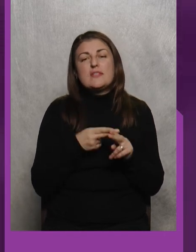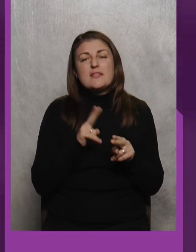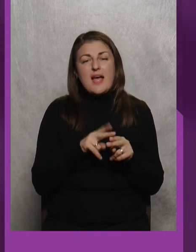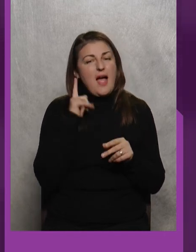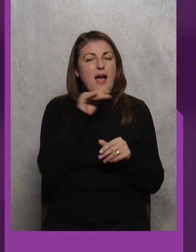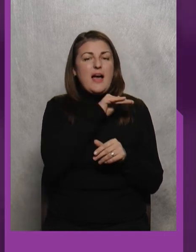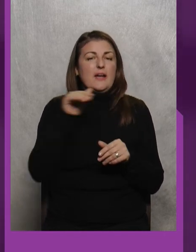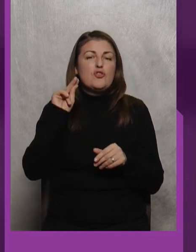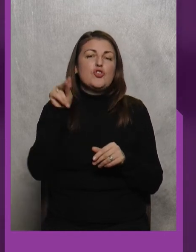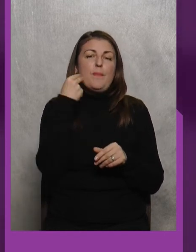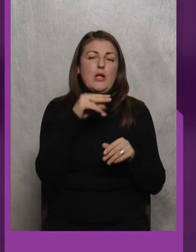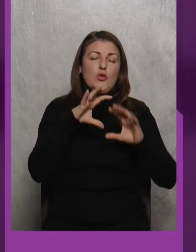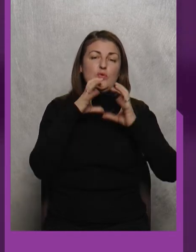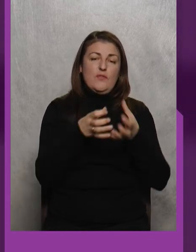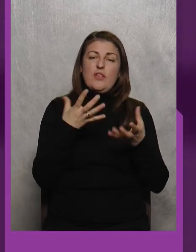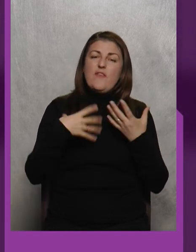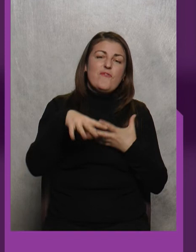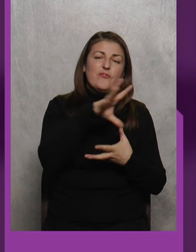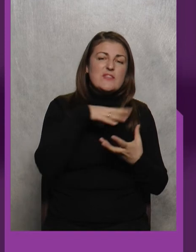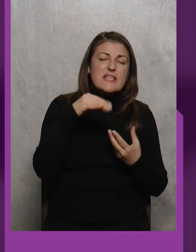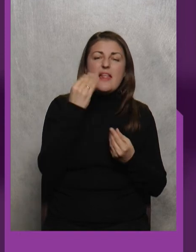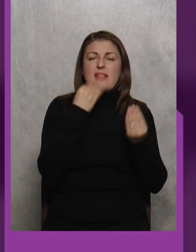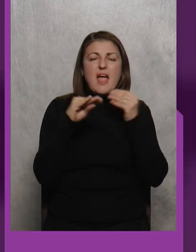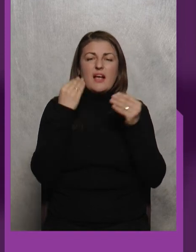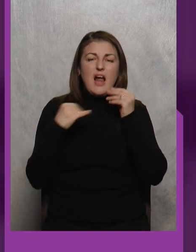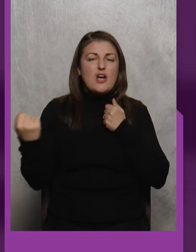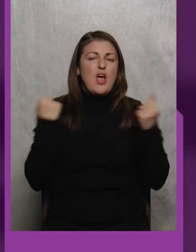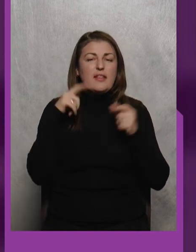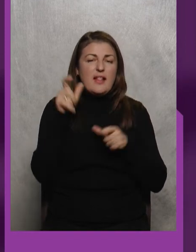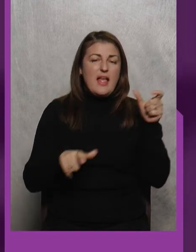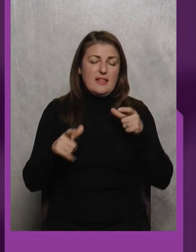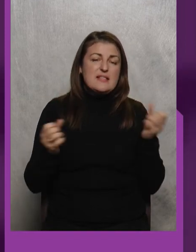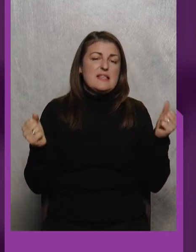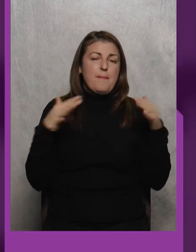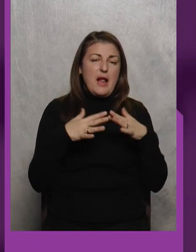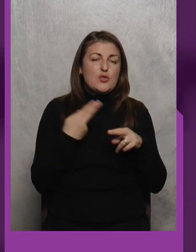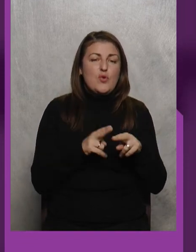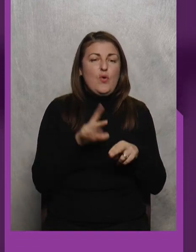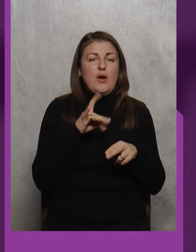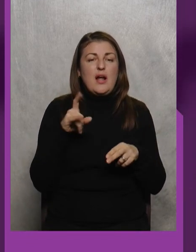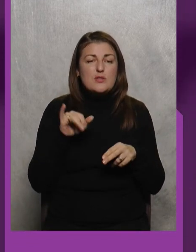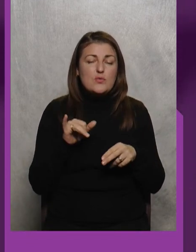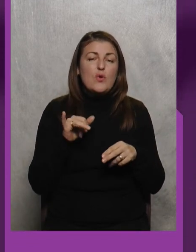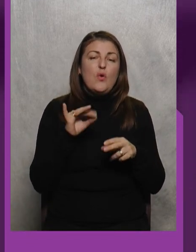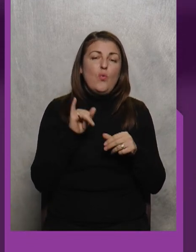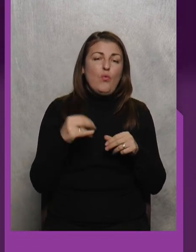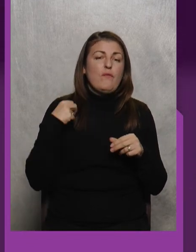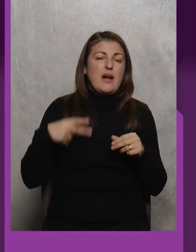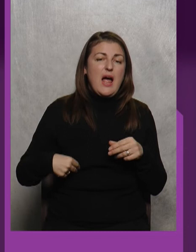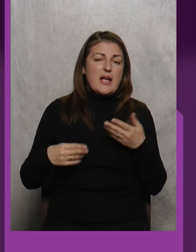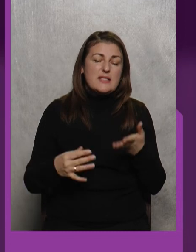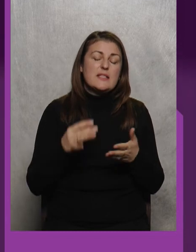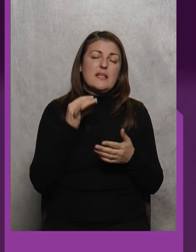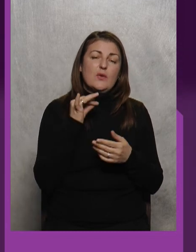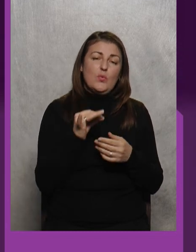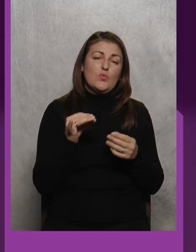рівень чемпіонату освіти Всі найкращі атлети зібралися цього разу у Франції